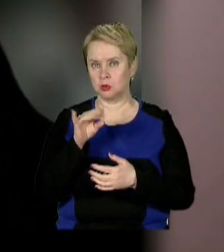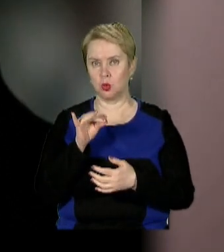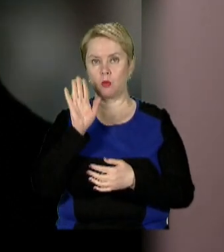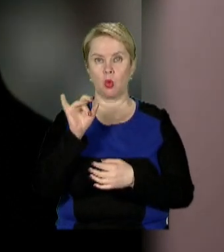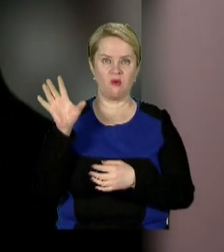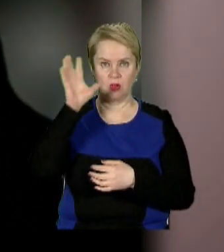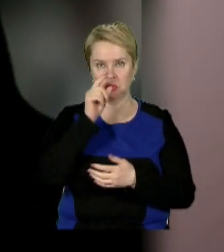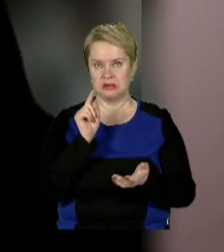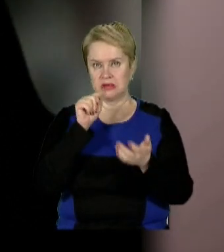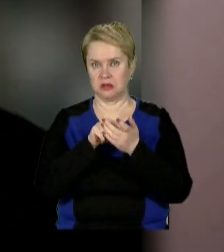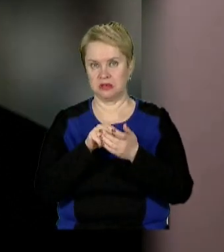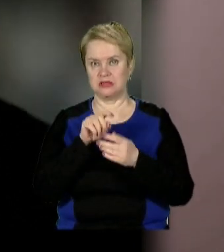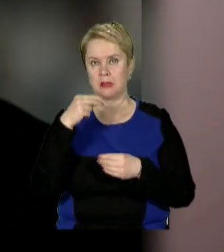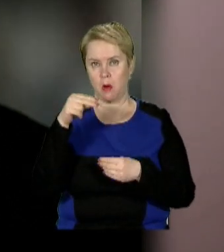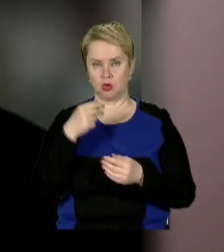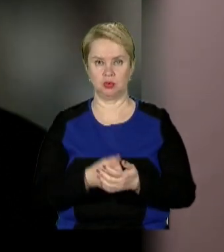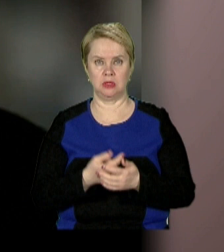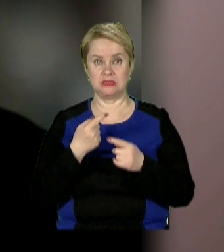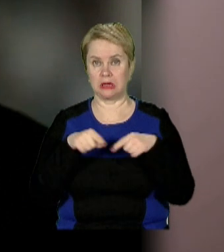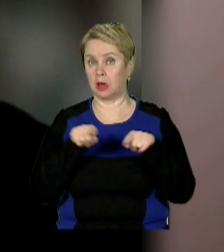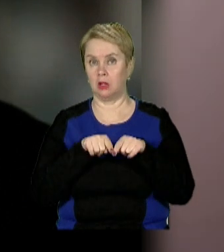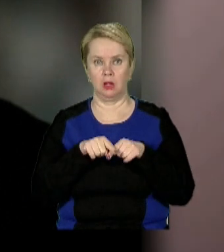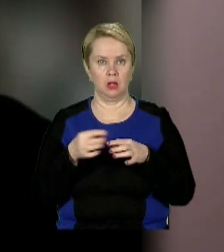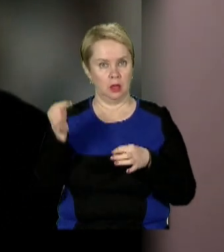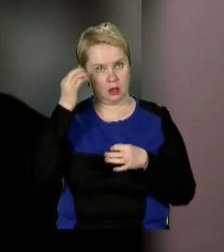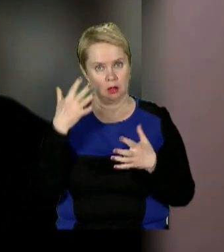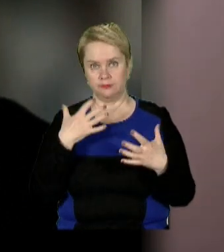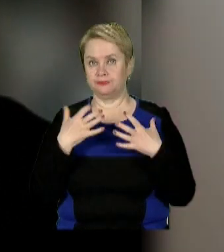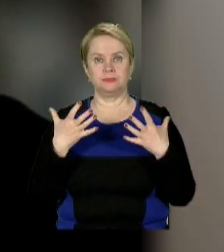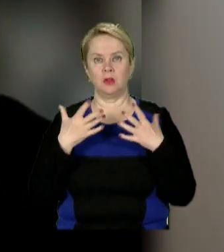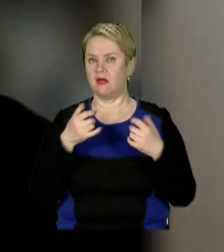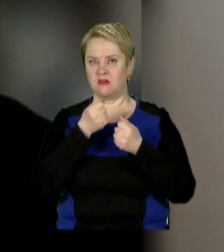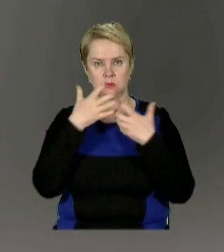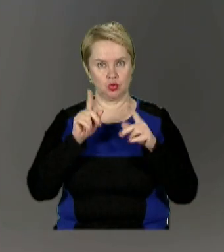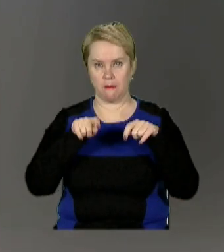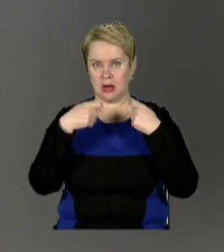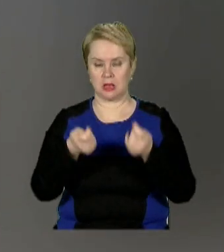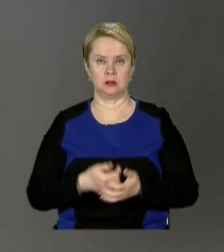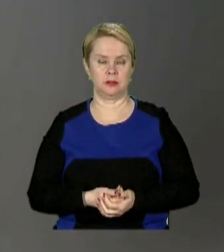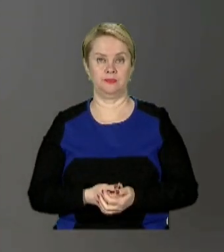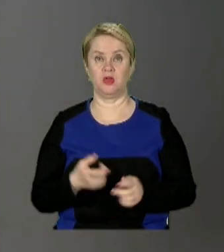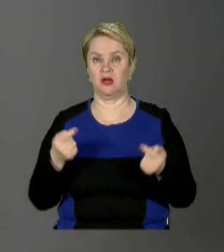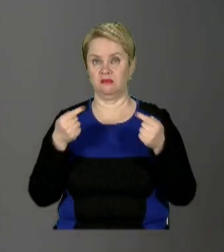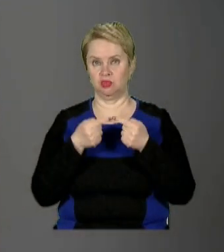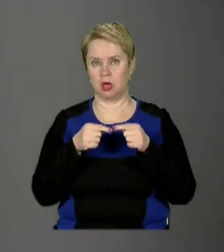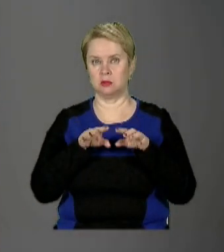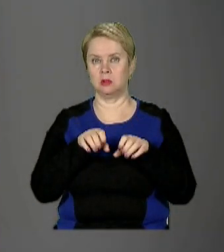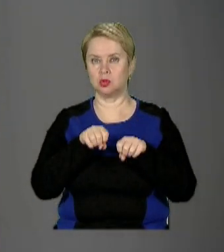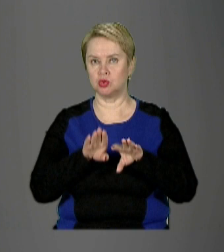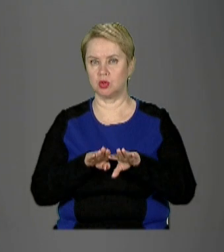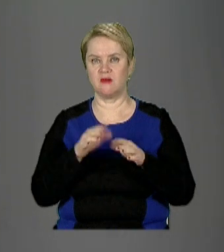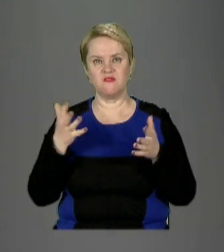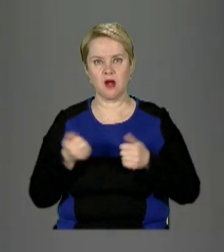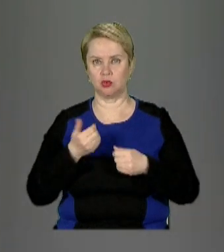вночі дісталися з Запоріжжя. Це такі емоції, але це неможливо, напевно, передати. Вчасно прийняти рішення і